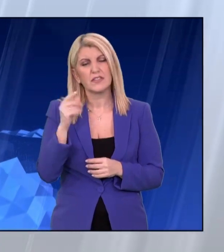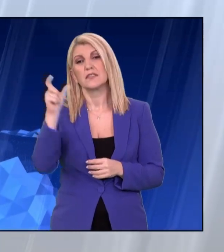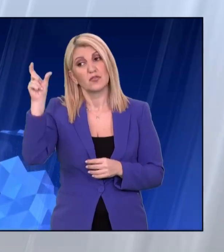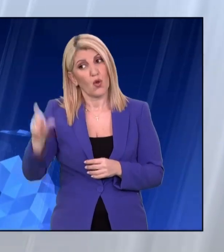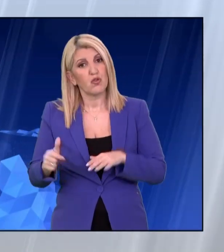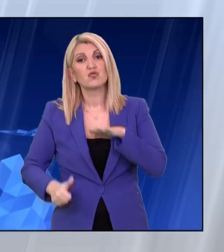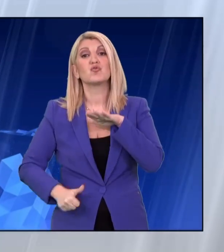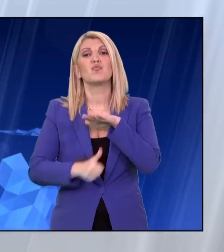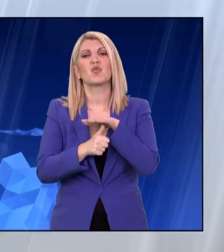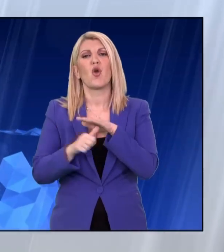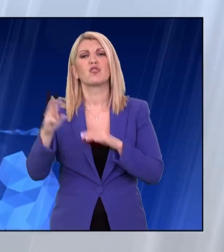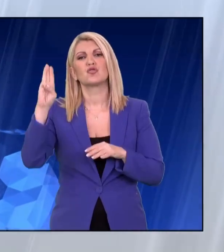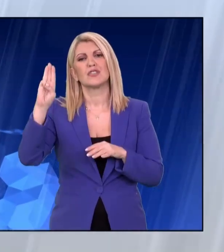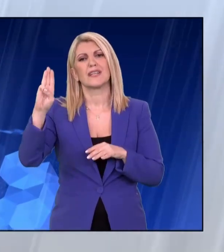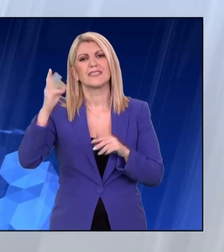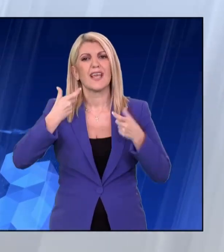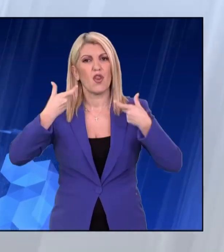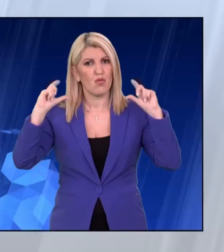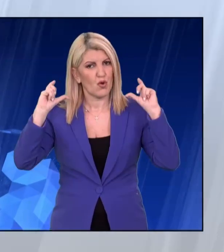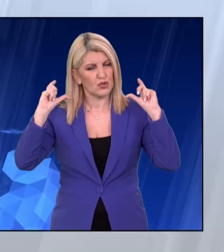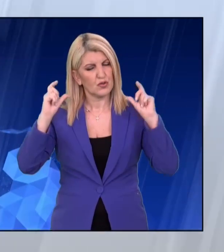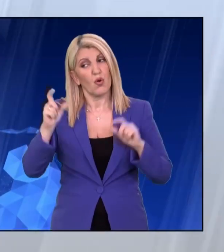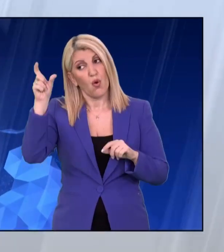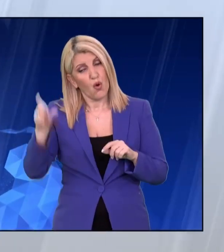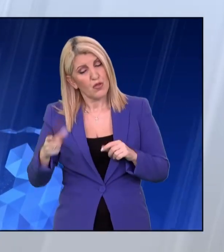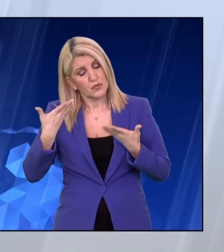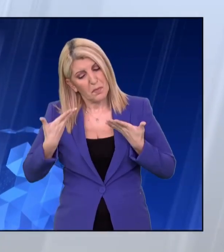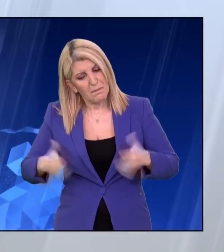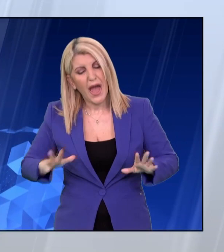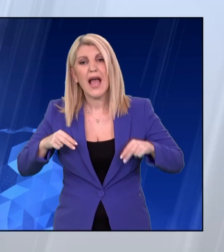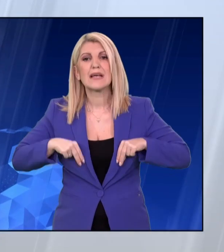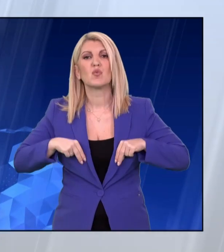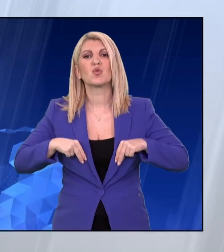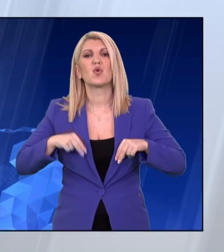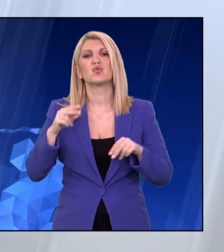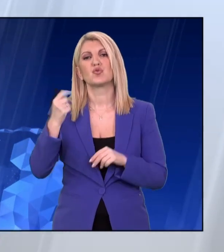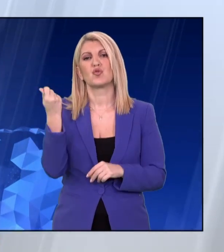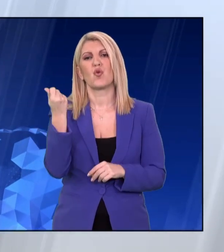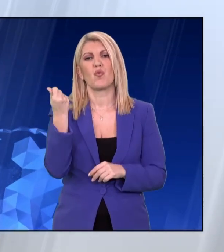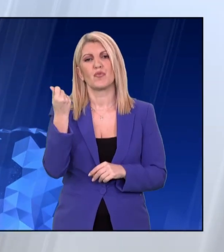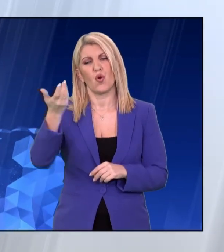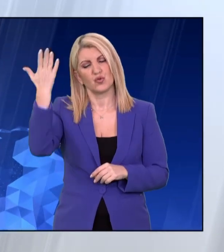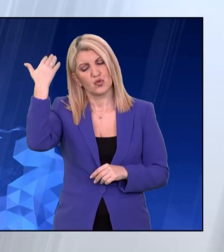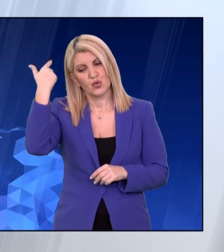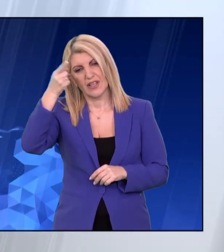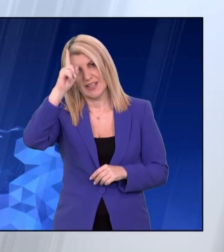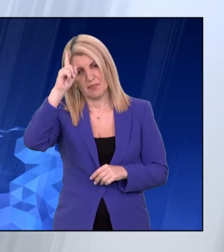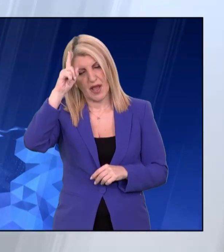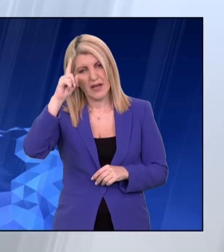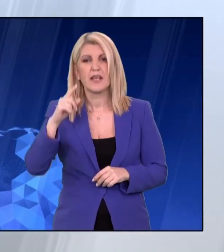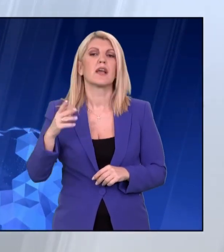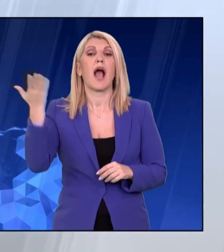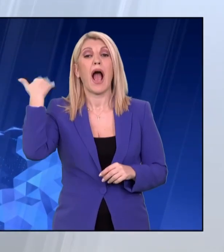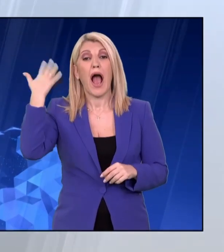χριστιανοδημοκρατών και διατέλεσε υπουργός οικονομικών της Γερμανίας στη χειρότερη κρίση που αντιμετώπισε η Ευρωπαϊκή Ένωση από την